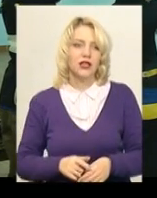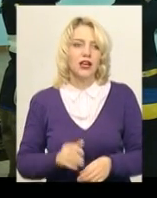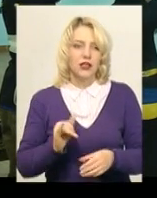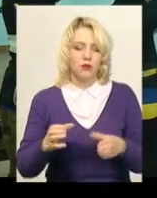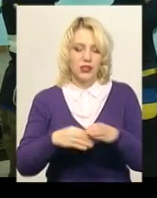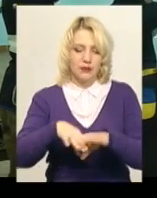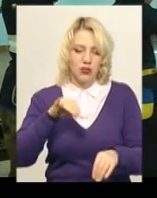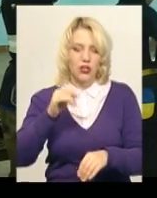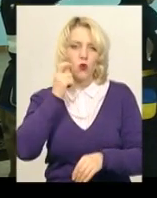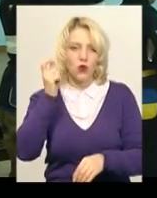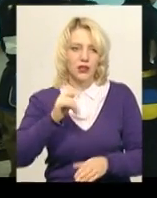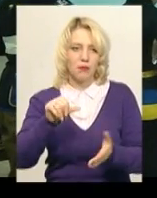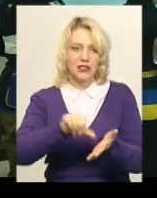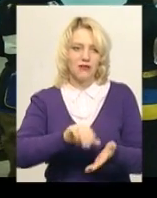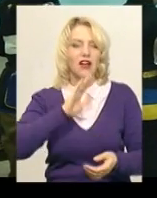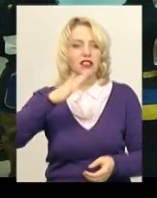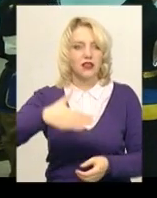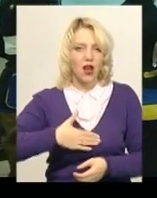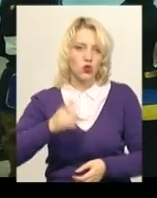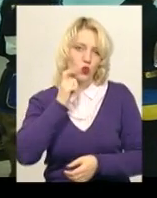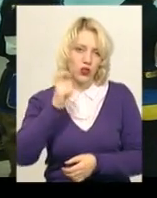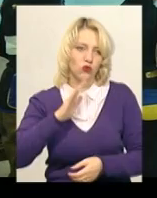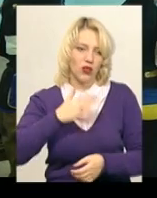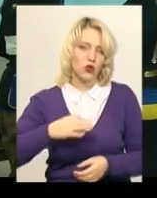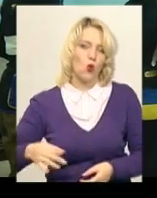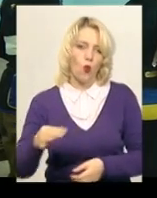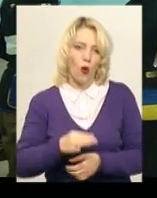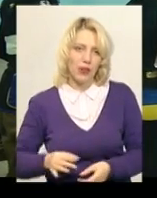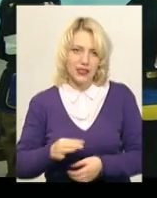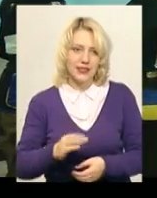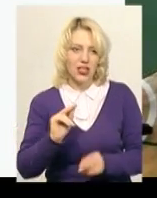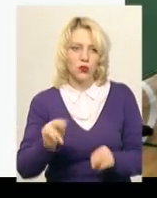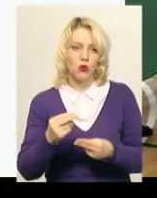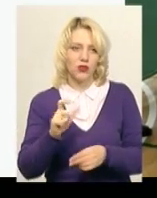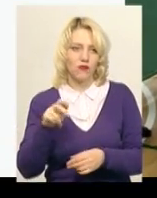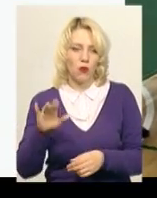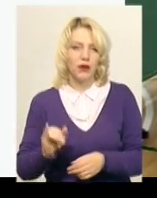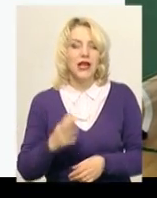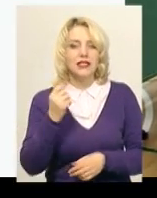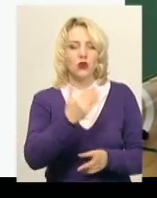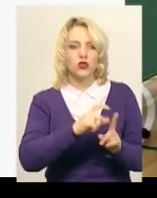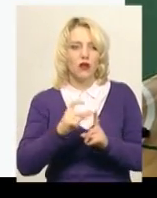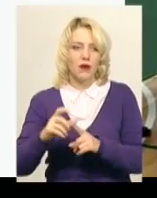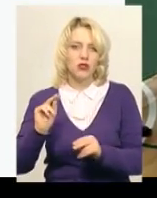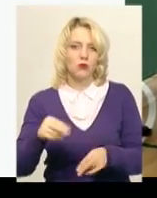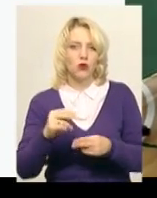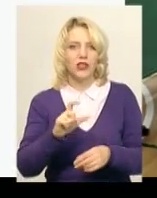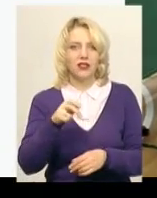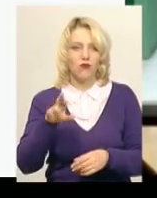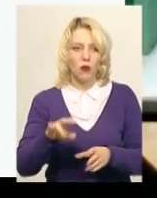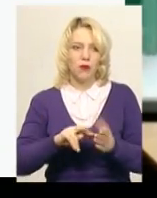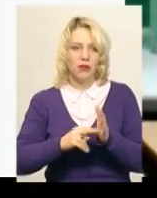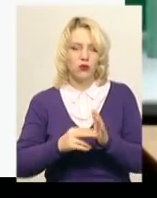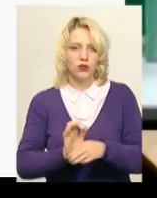команду України, будуть представляти нашу Україну, нашу область на чемпіонат Європи. За його словами, на чемпіонат Європи планують